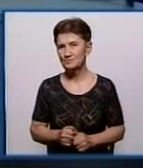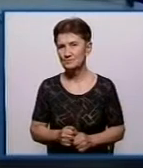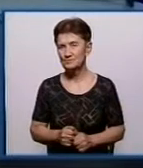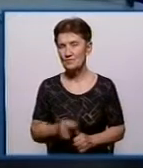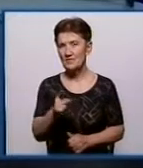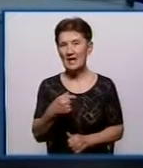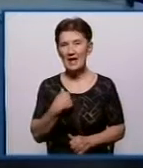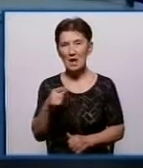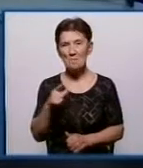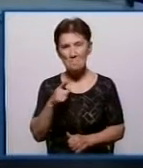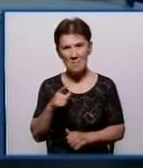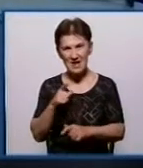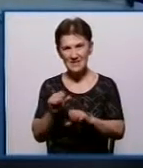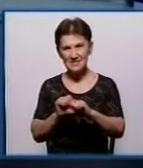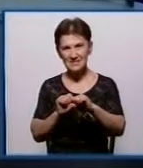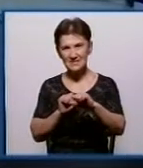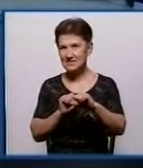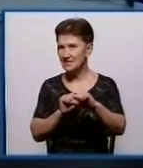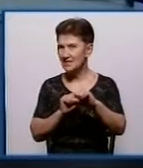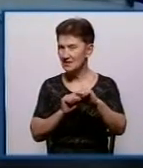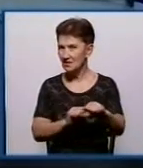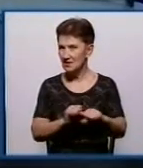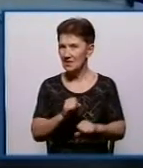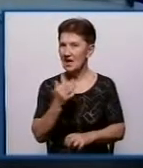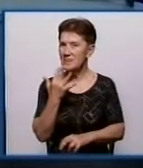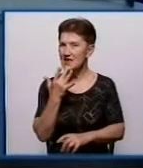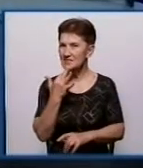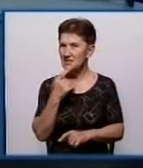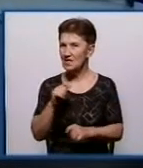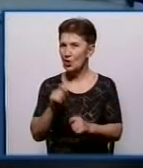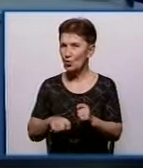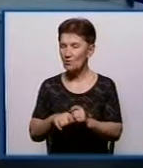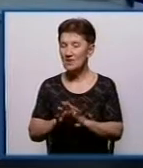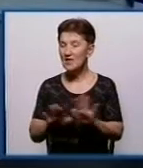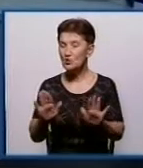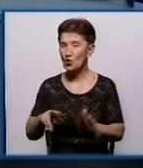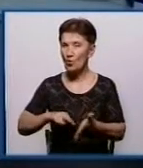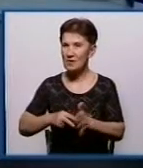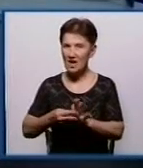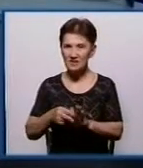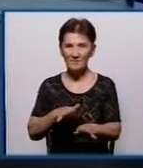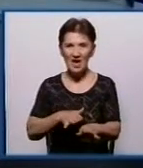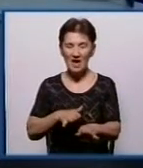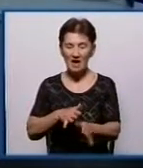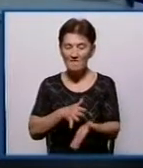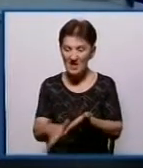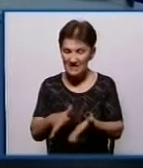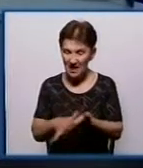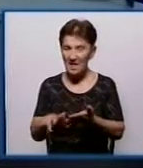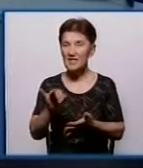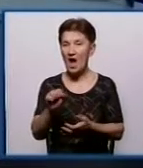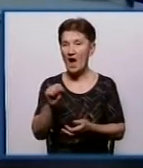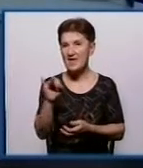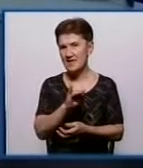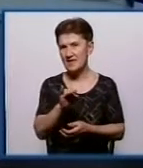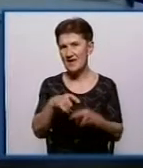Ми захищаємо в Нацкомісії не тільки планові витрати, а й планову реалізацію. І також ми доводимо